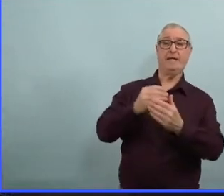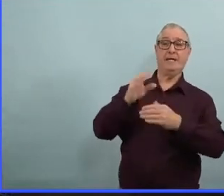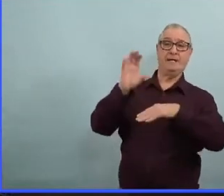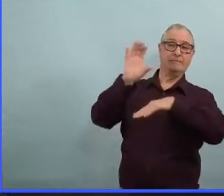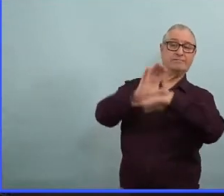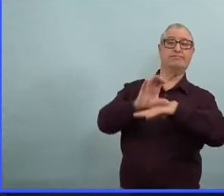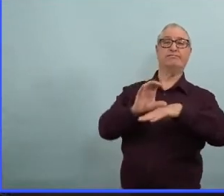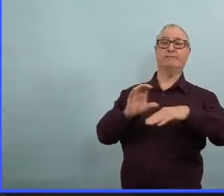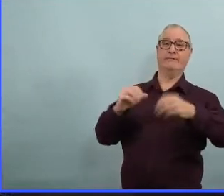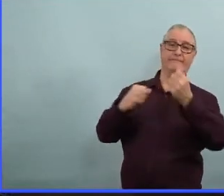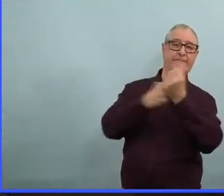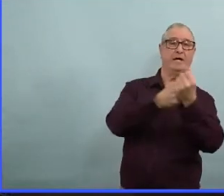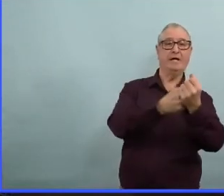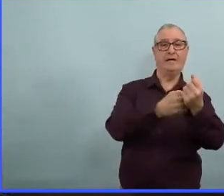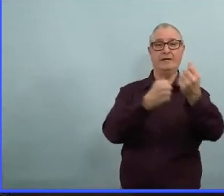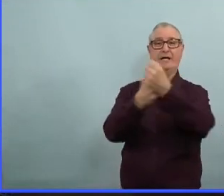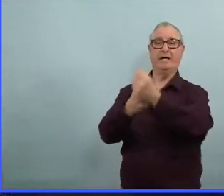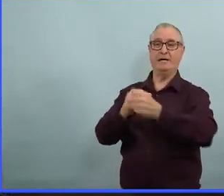les programmes de soutien.